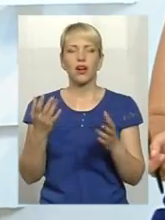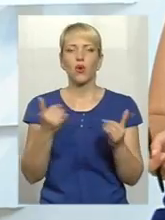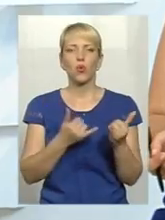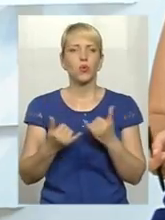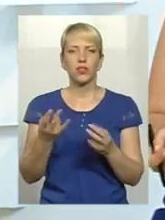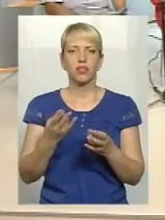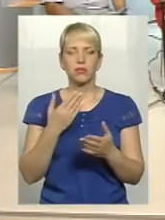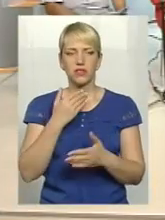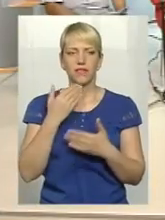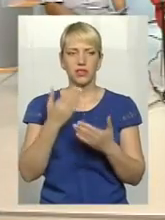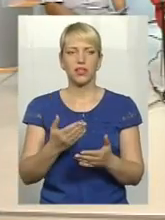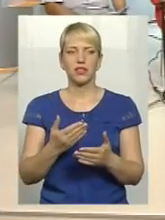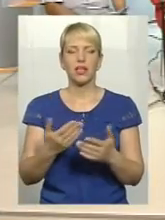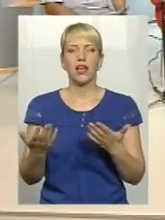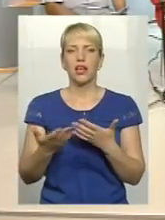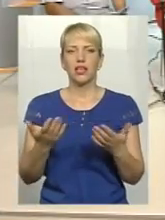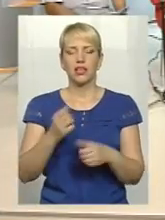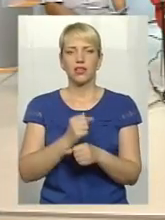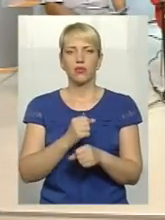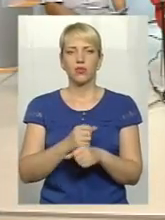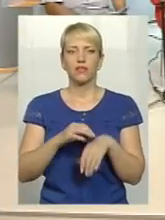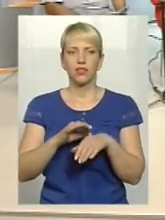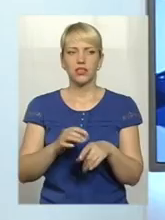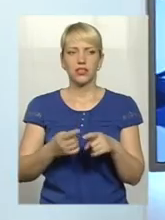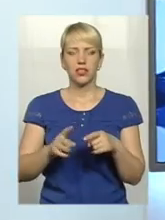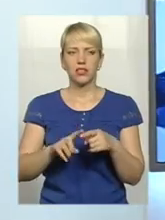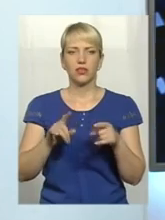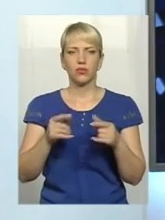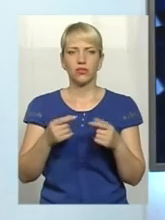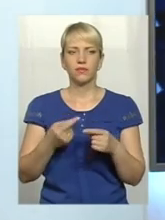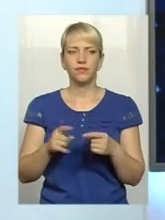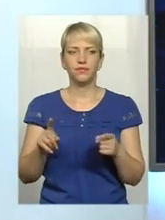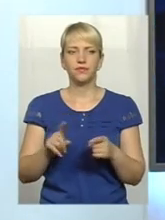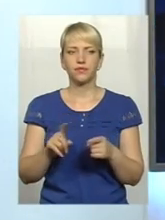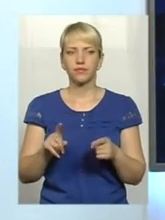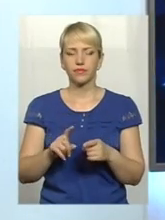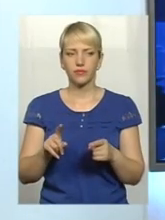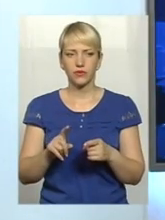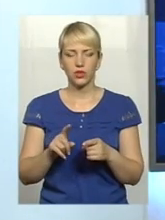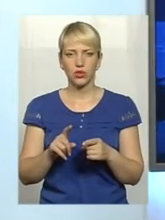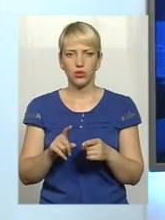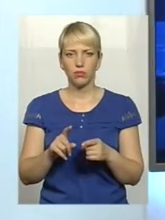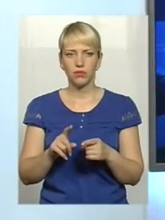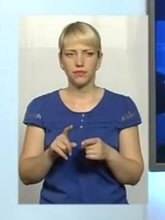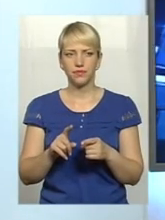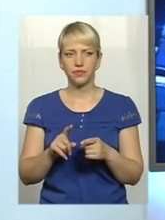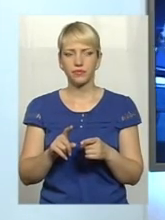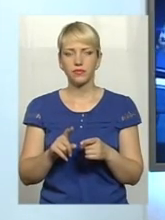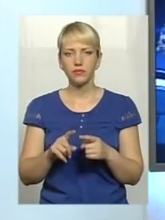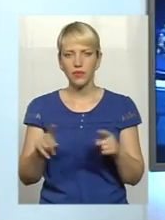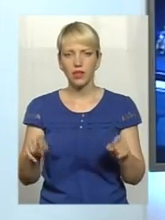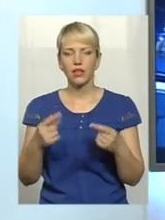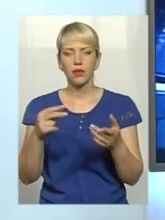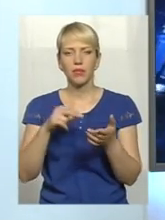звертатись і яка робота ведеться для того, щоб все ж таки популяризувати реабілітацію, яка